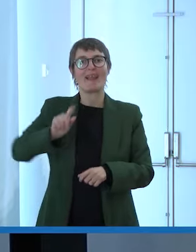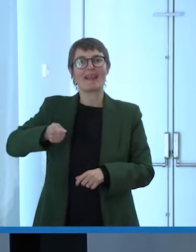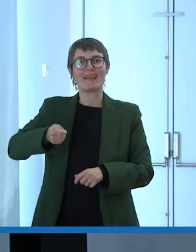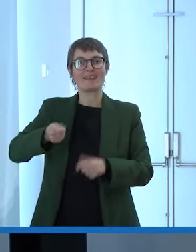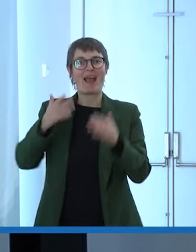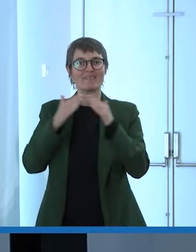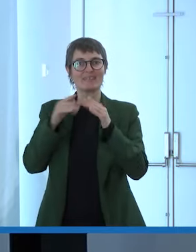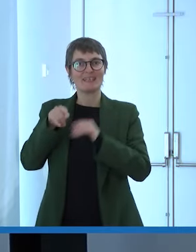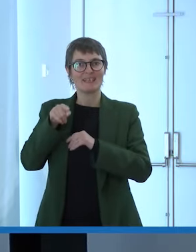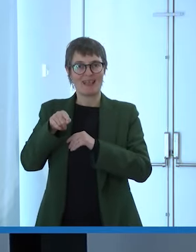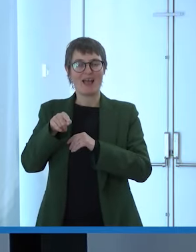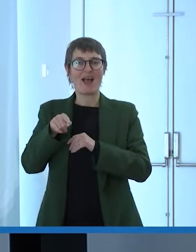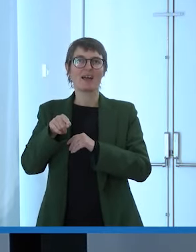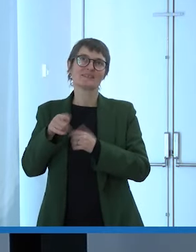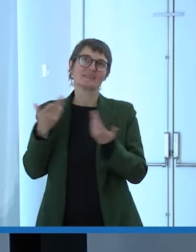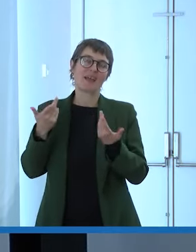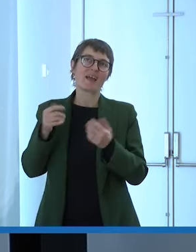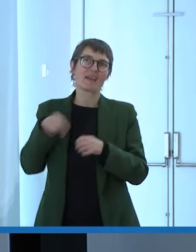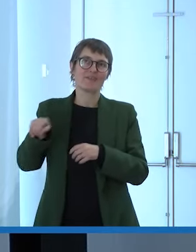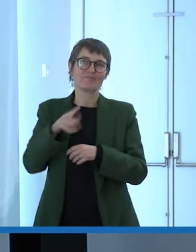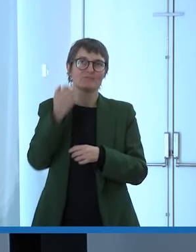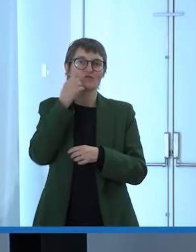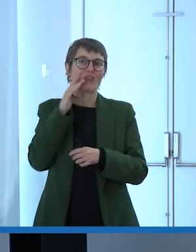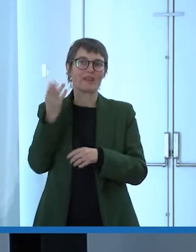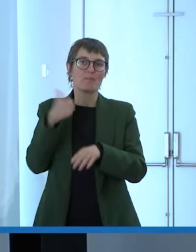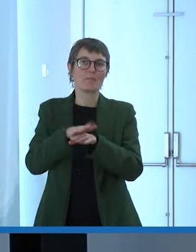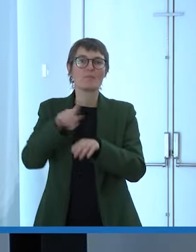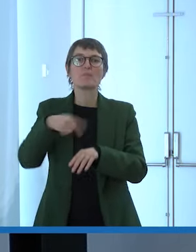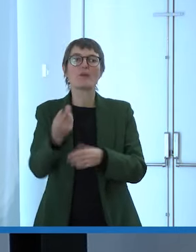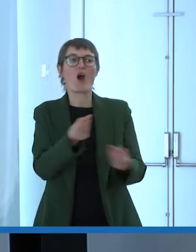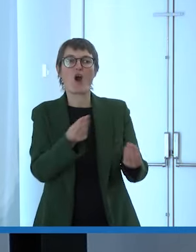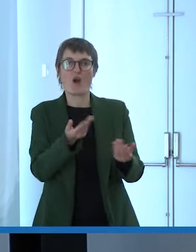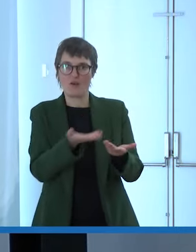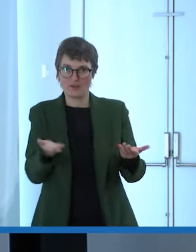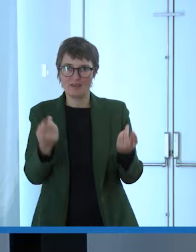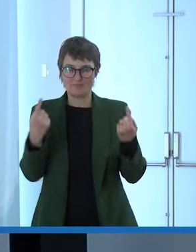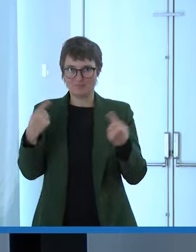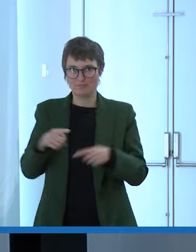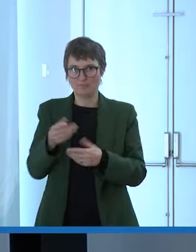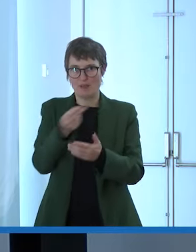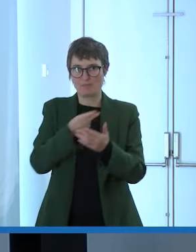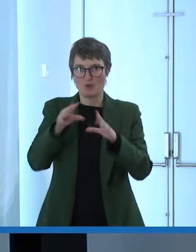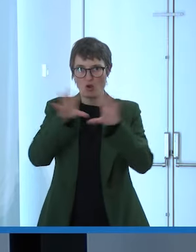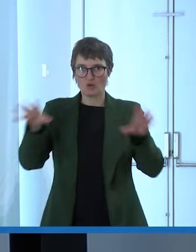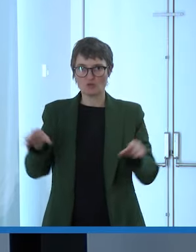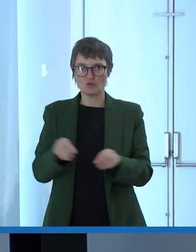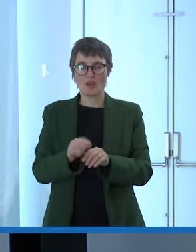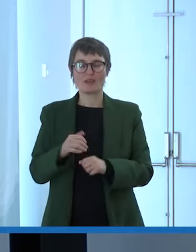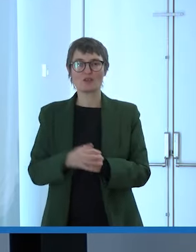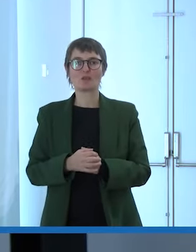riuscito tramite le mie immagini e la testimonianza delle partecipanti a